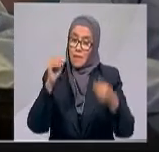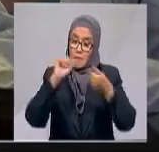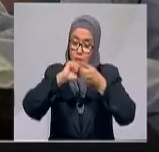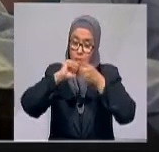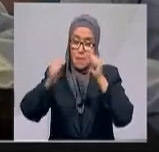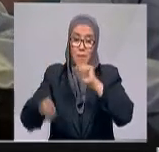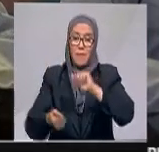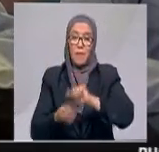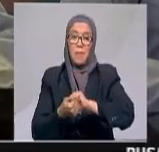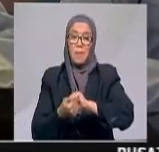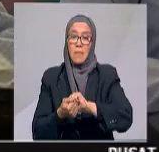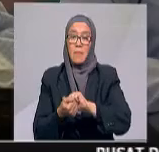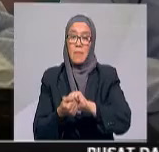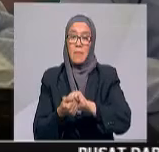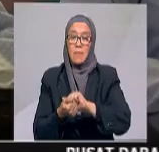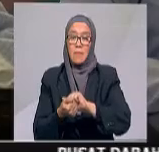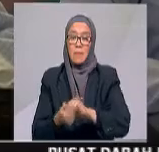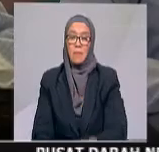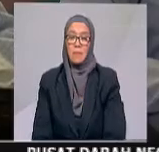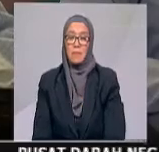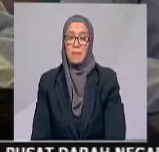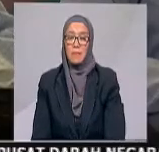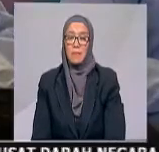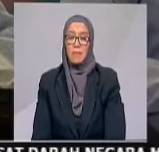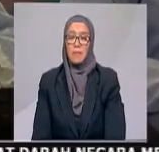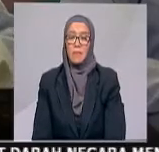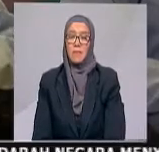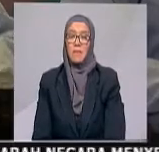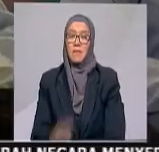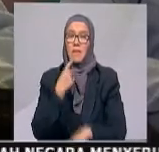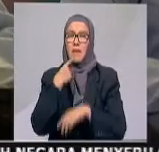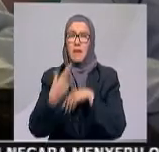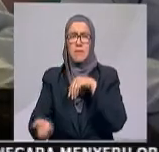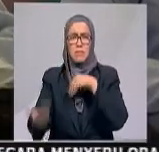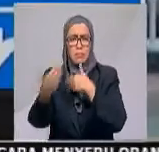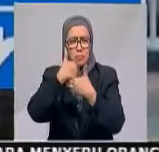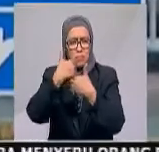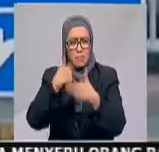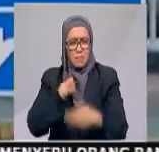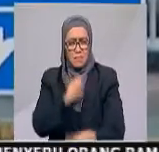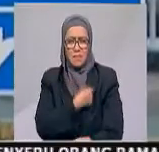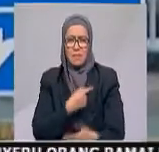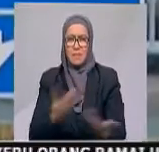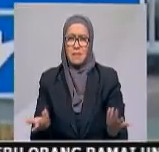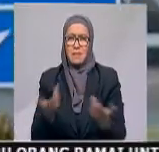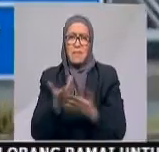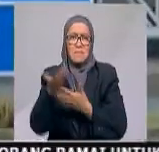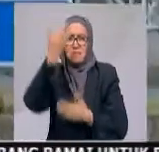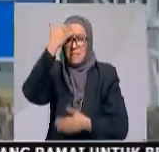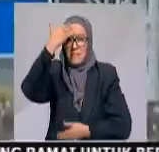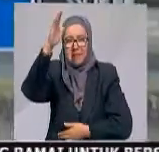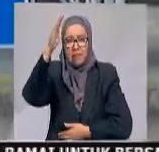Terima telah menonton! Terima kasih selamat menonton! telah menonton!